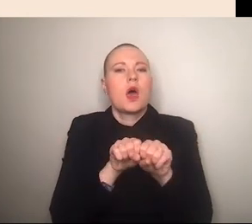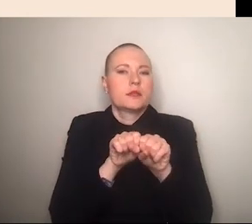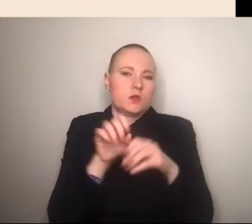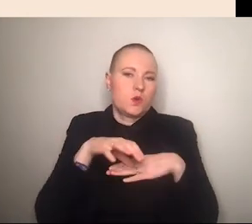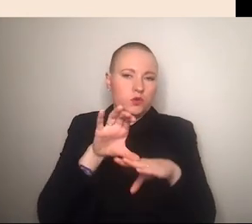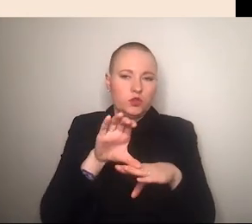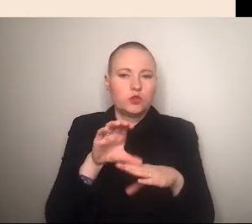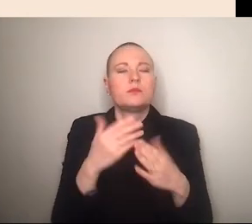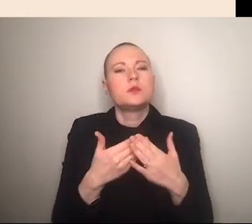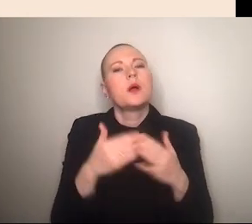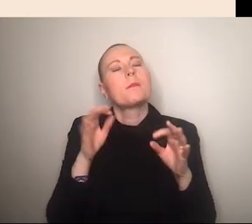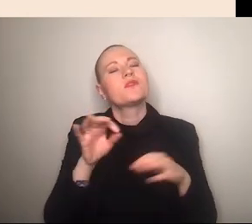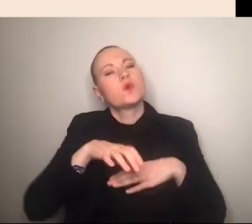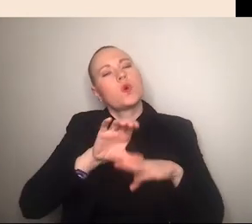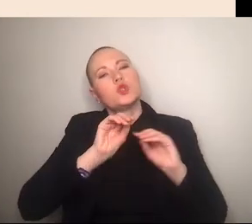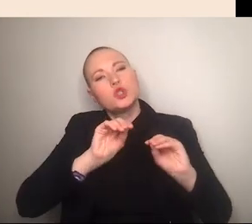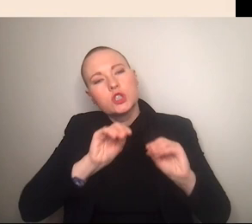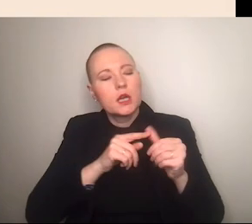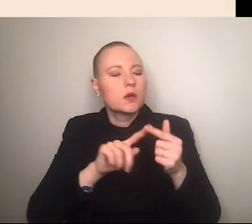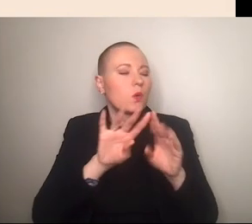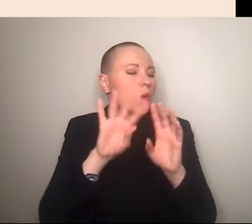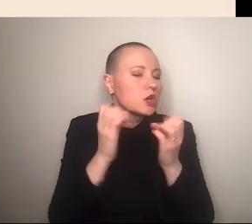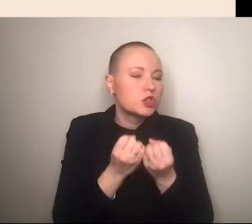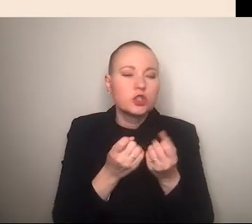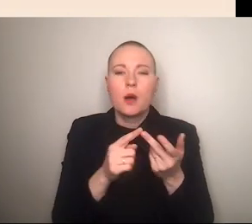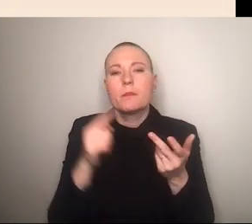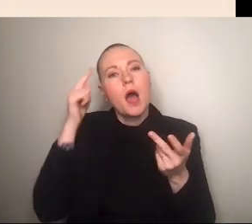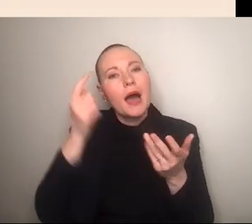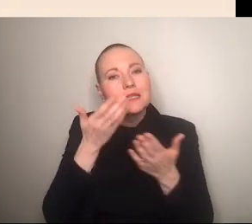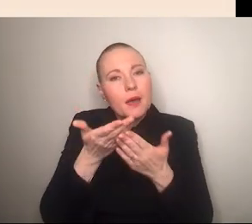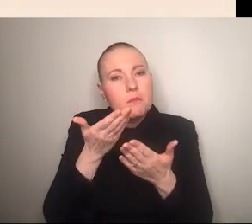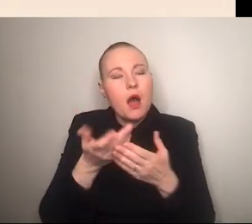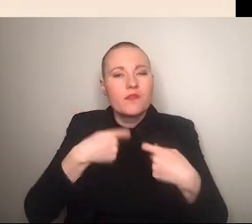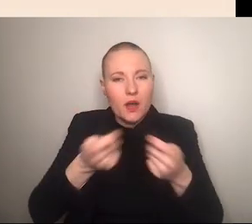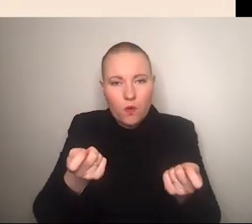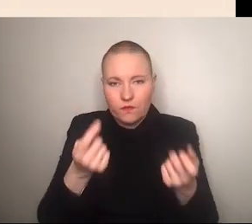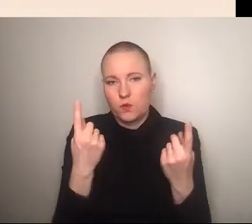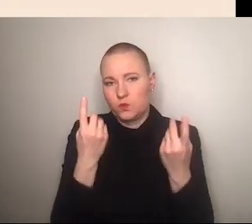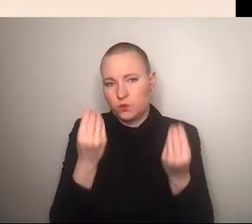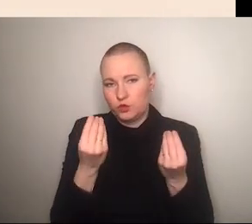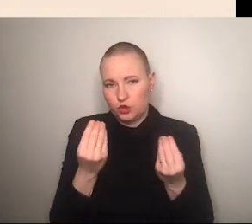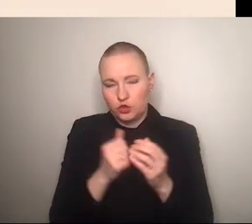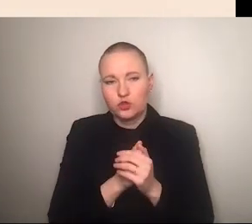anbieten eben von coaching workshops oder auch dem verkauf von ratgebern aber auch